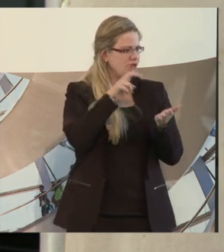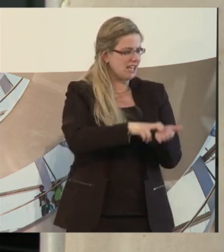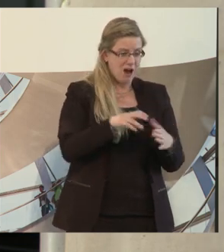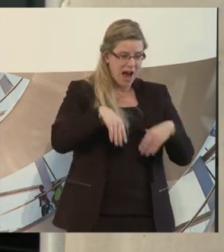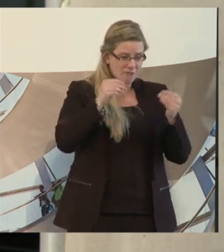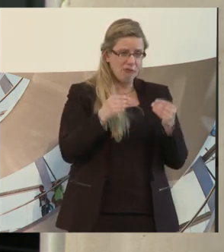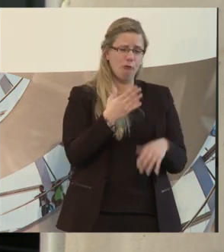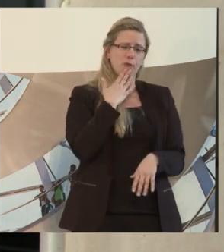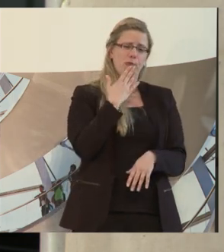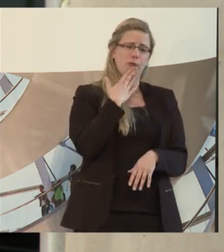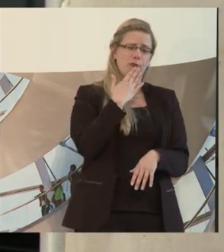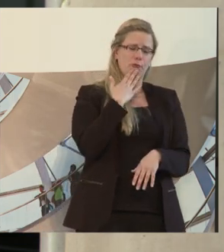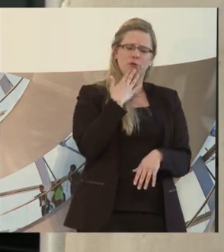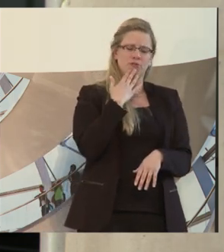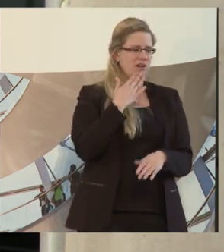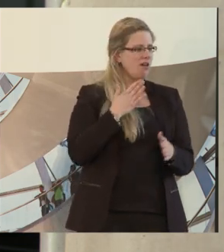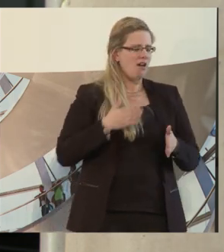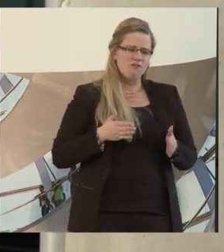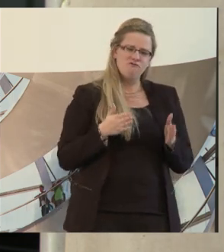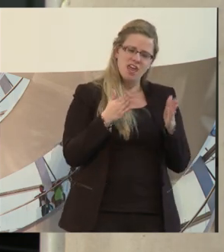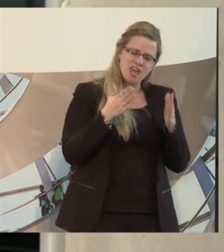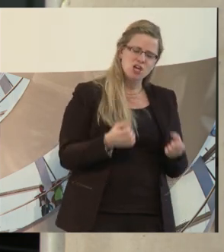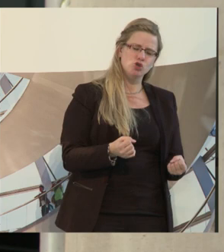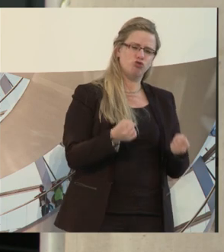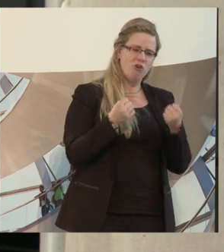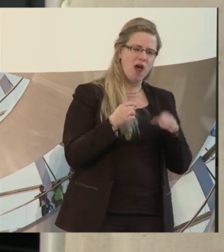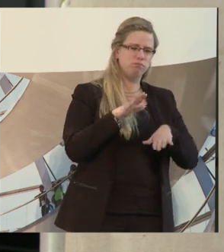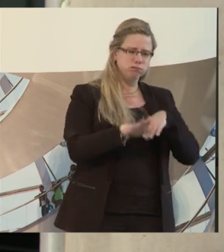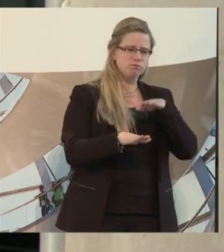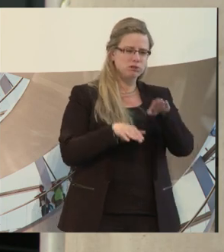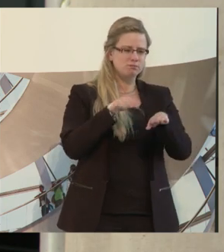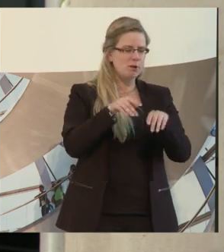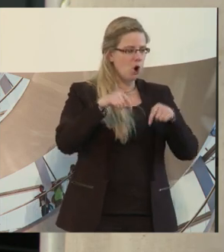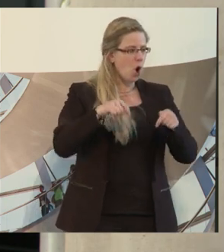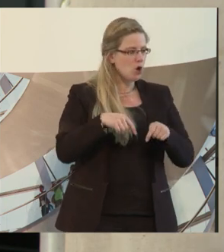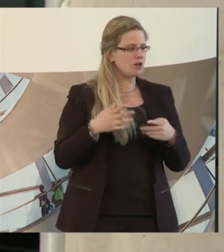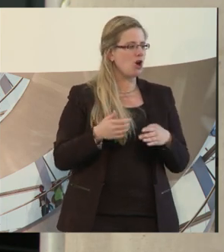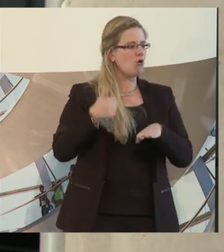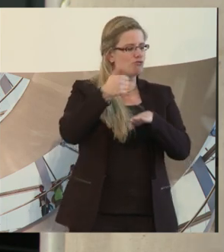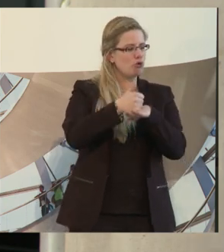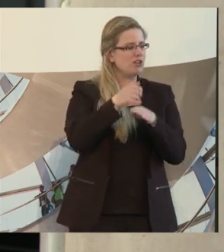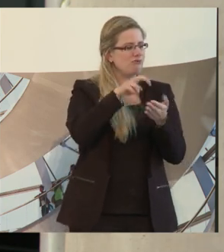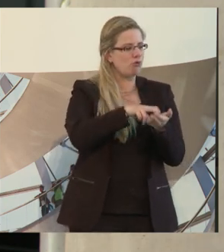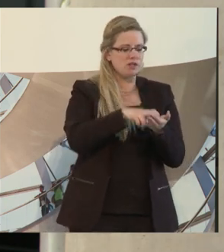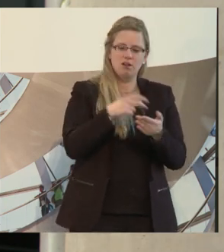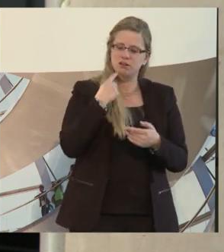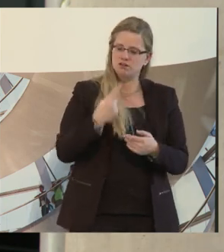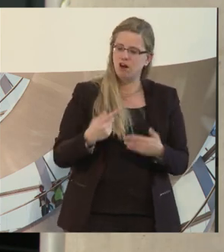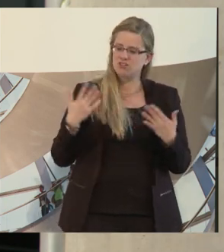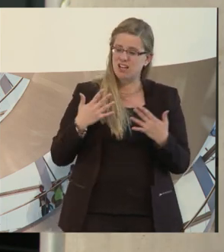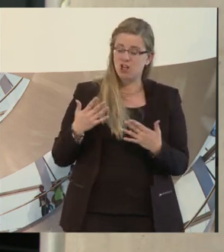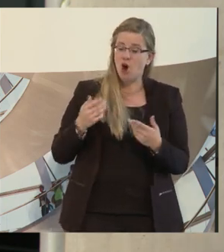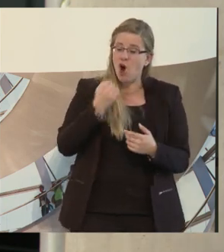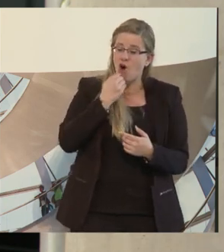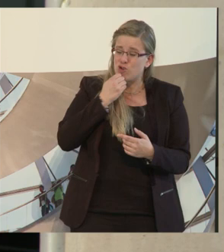Das war ein ganz steiniger Weg bis heute, wo mein Vorstandsvorsitzender zu mir sagt, also wir hoffen, dass wir nicht so lange wie möglich